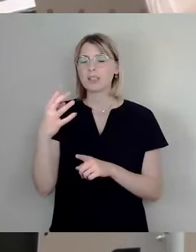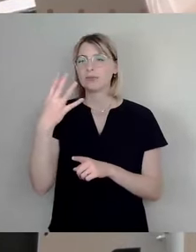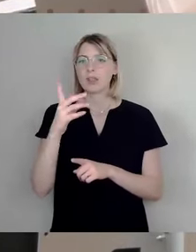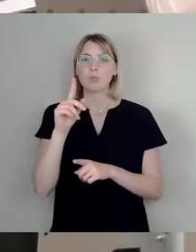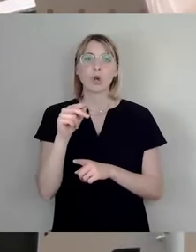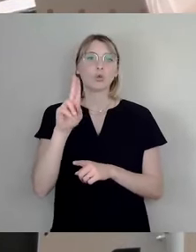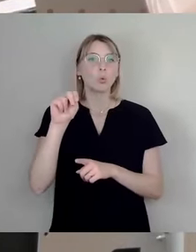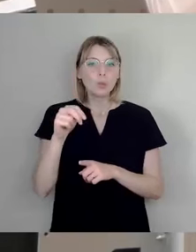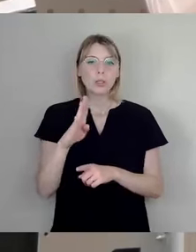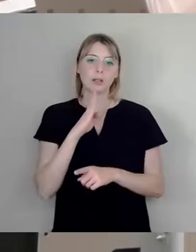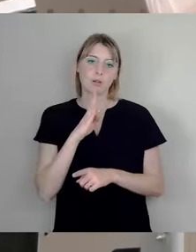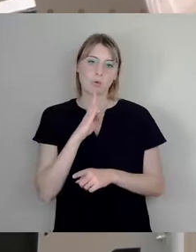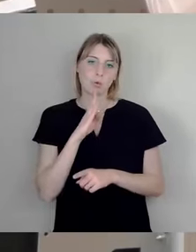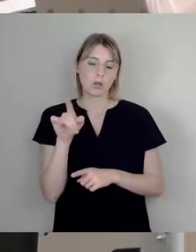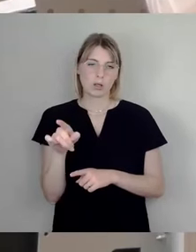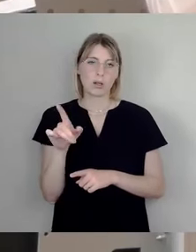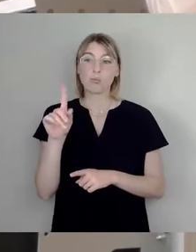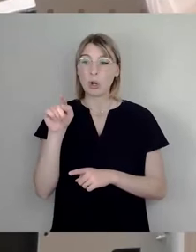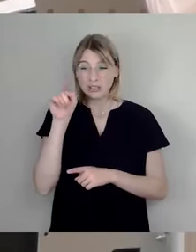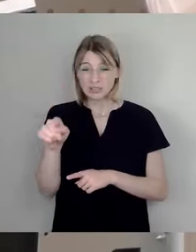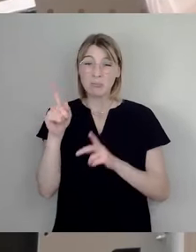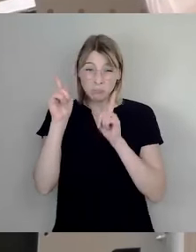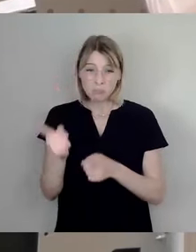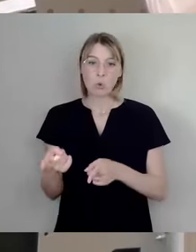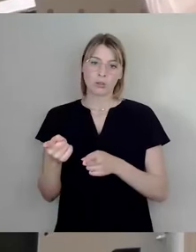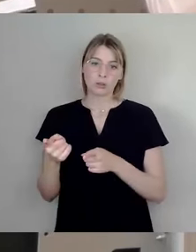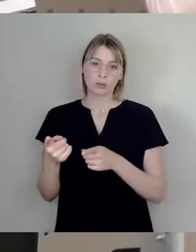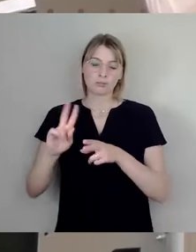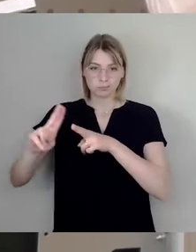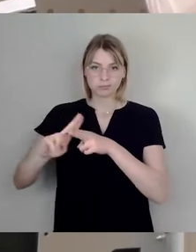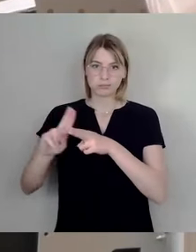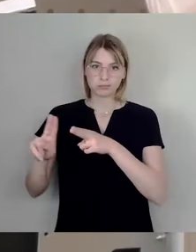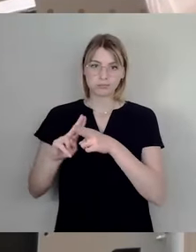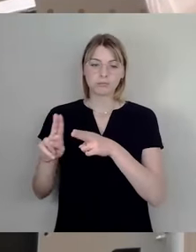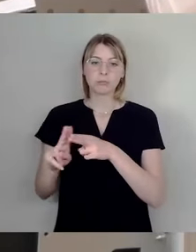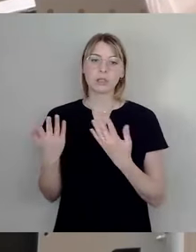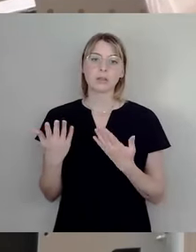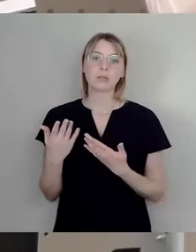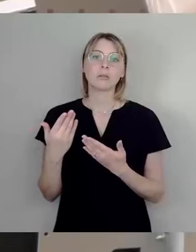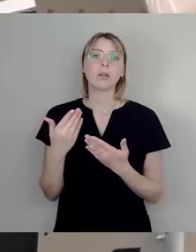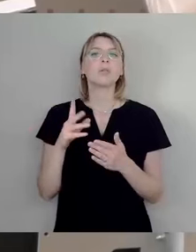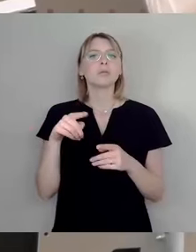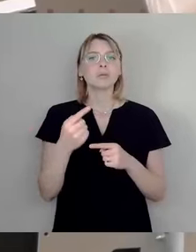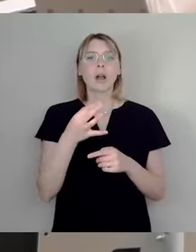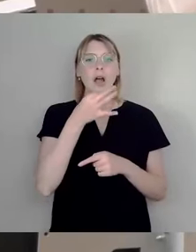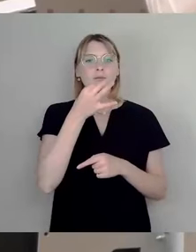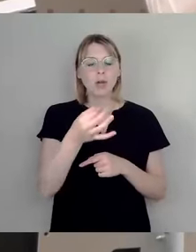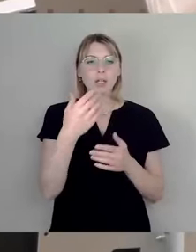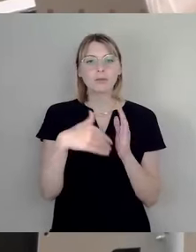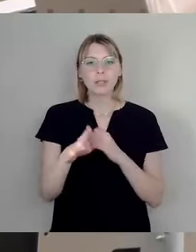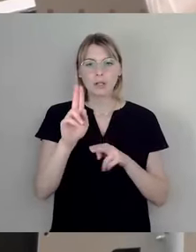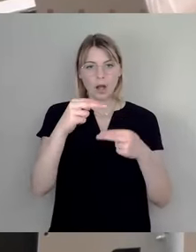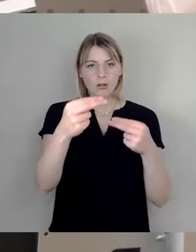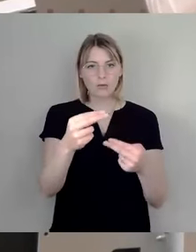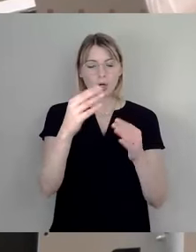sozusagen die, die dann dringend notwendig sind und die Anfrage ist dann beantwortet worden in tabellarischer Form. Man kann das auch für alle machen,